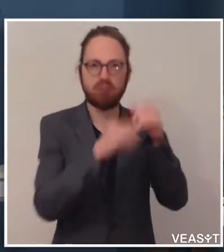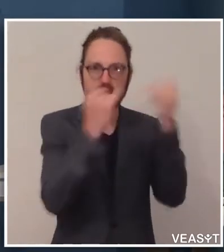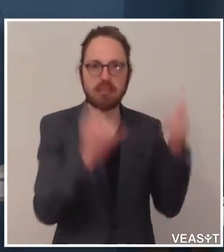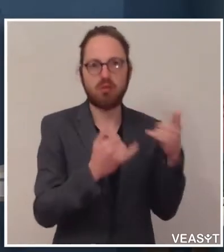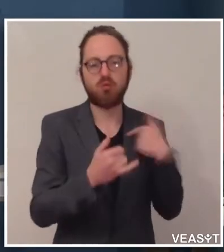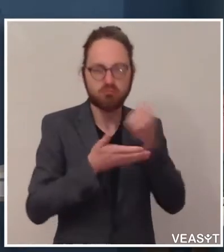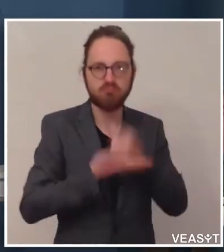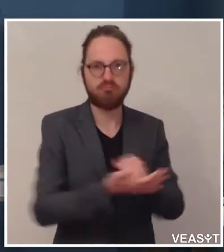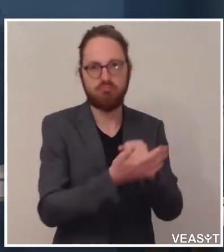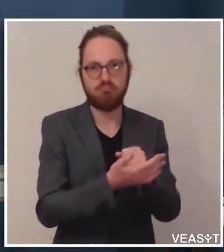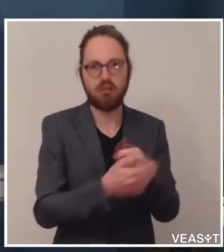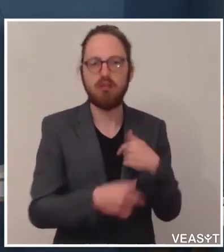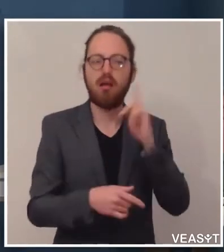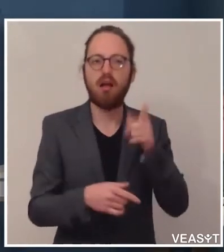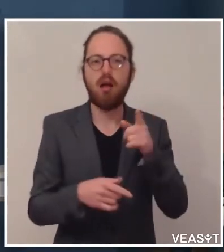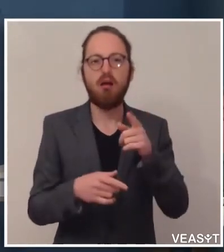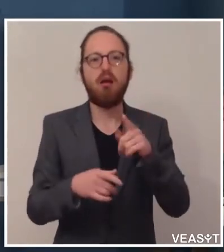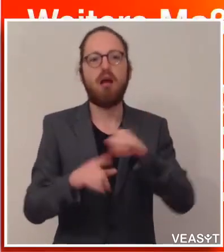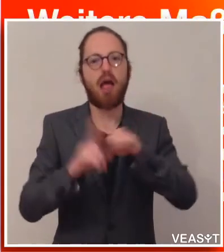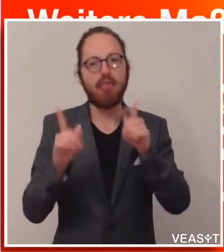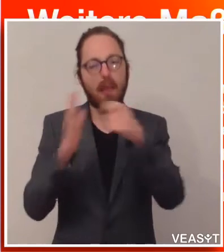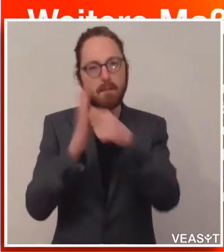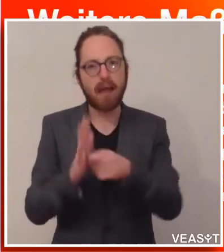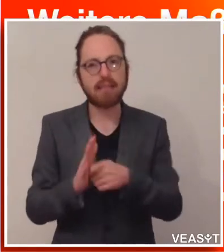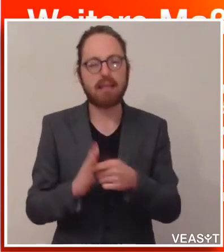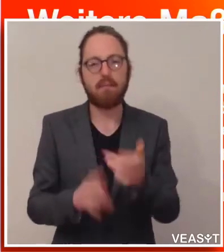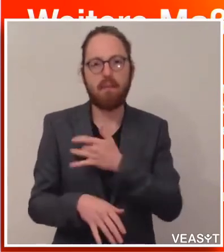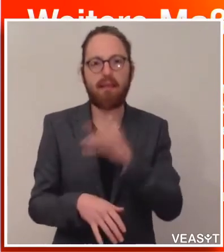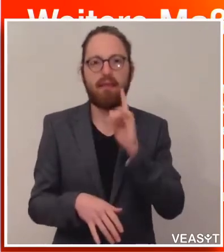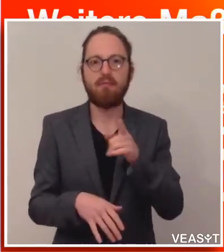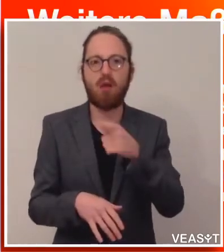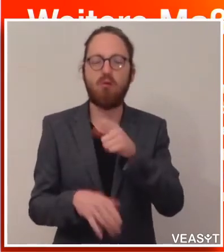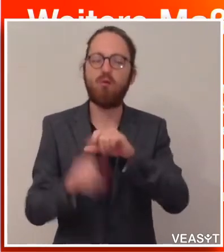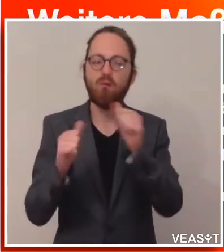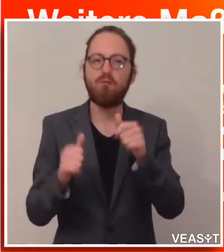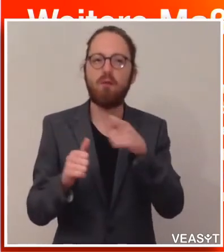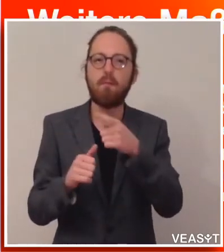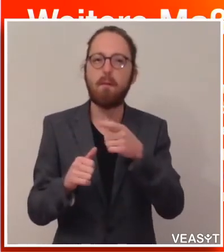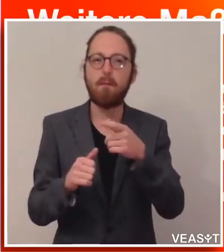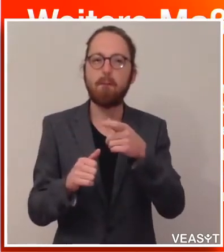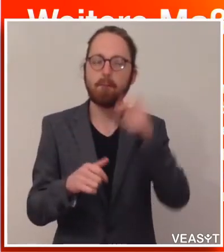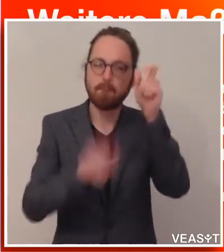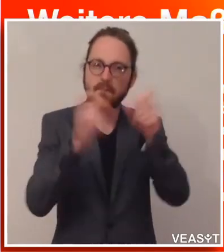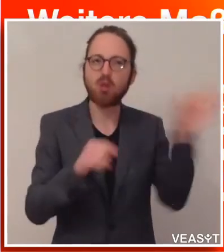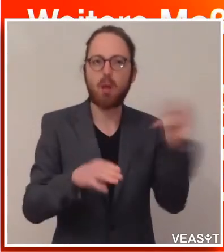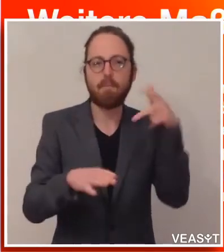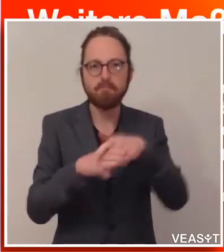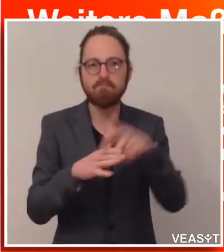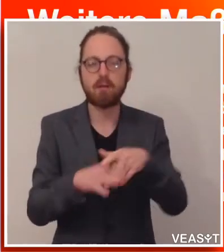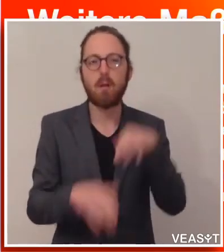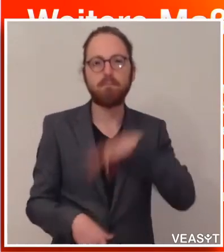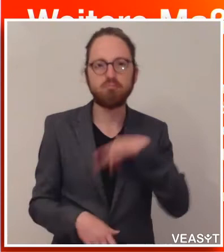Eine weitere wichtige Maßnahme betrifft dann vor allem die Menschen mit Beeinträchtigung, mit psychischer Erkrankung und in